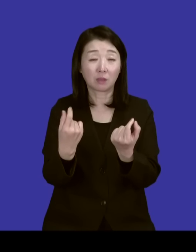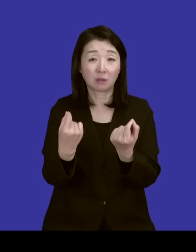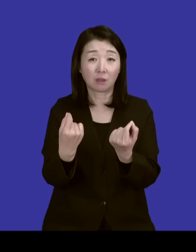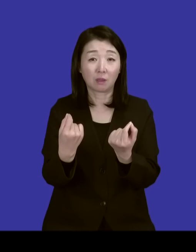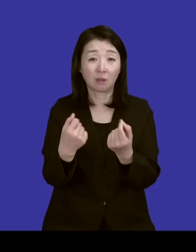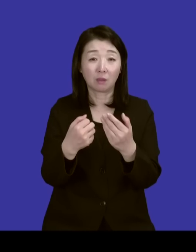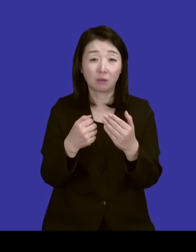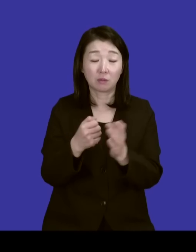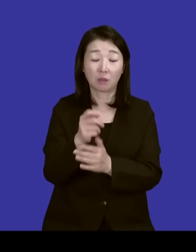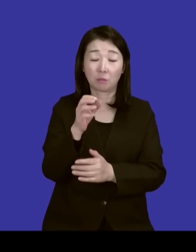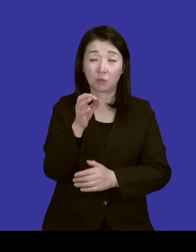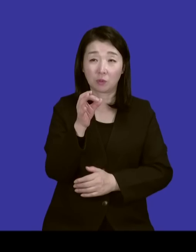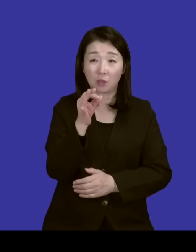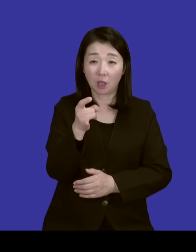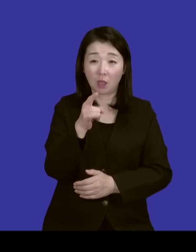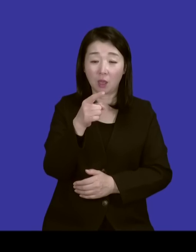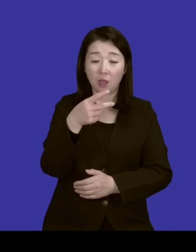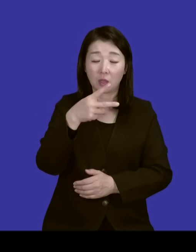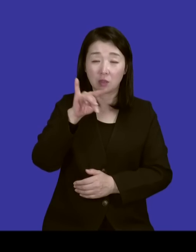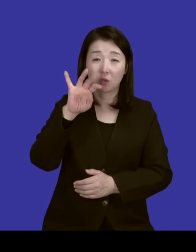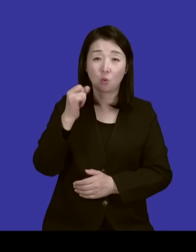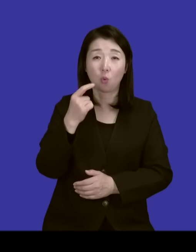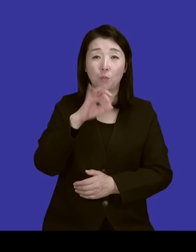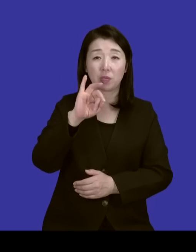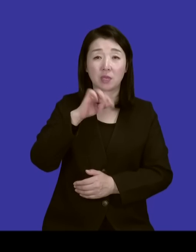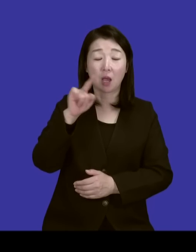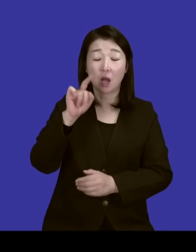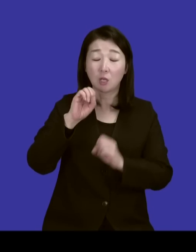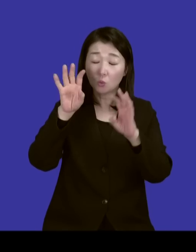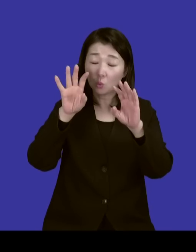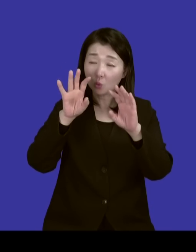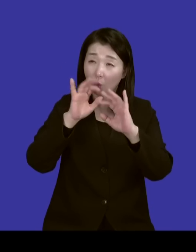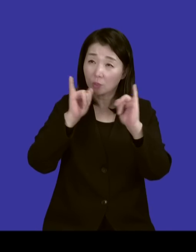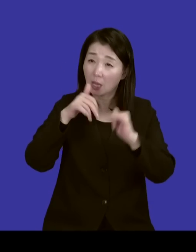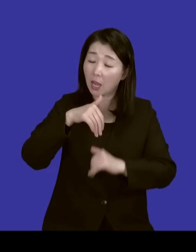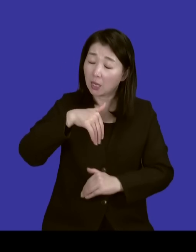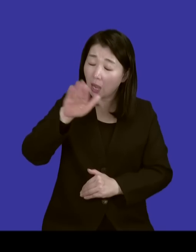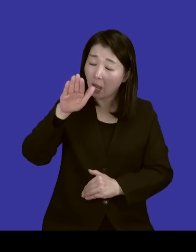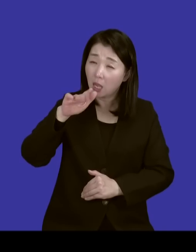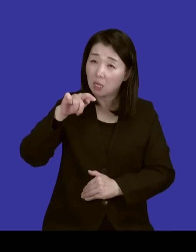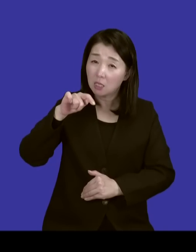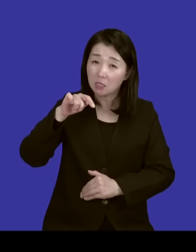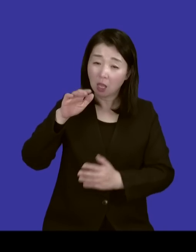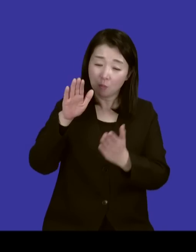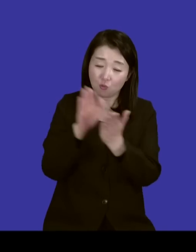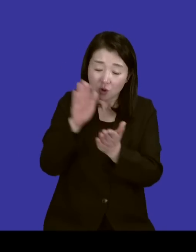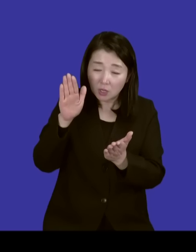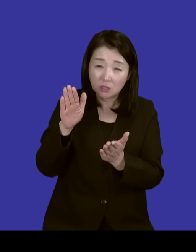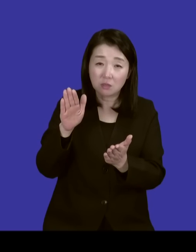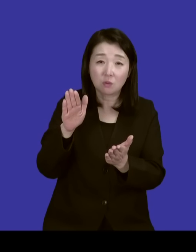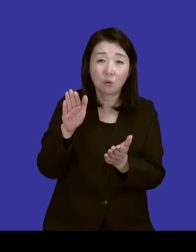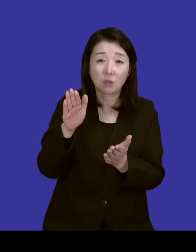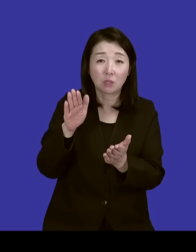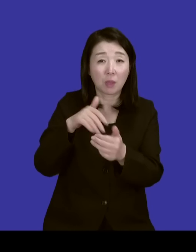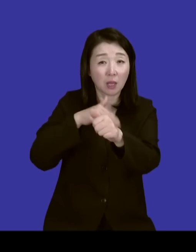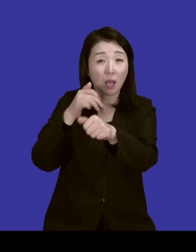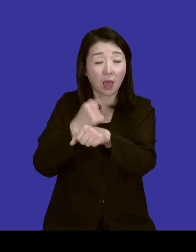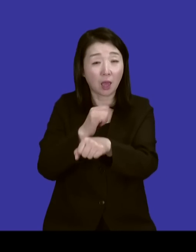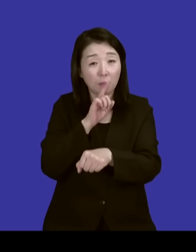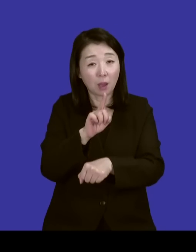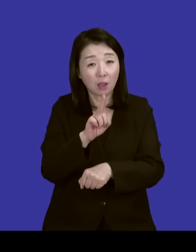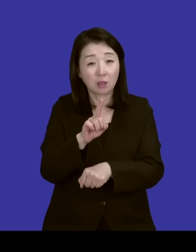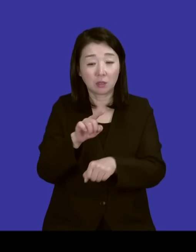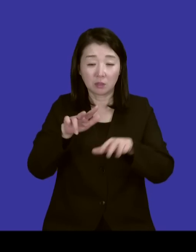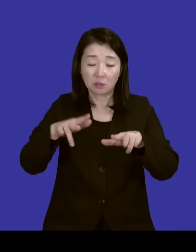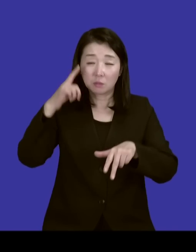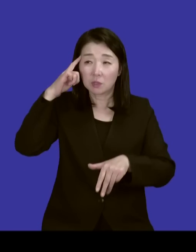이디오피아 선교사로 가려는데 집사람은 막 고민하고 저는 막 불같이 뜨거워가지고 가야 되겠다 그러는데 제가 지금 이렇게